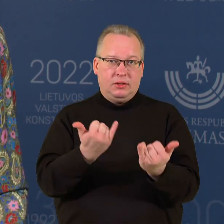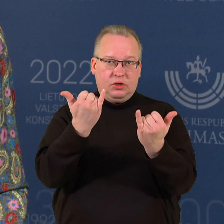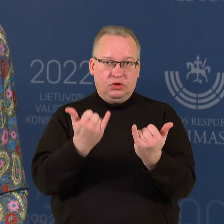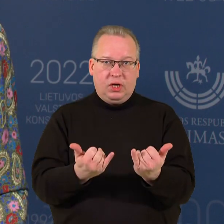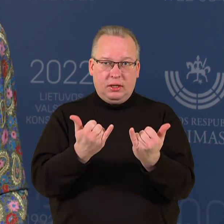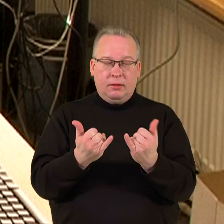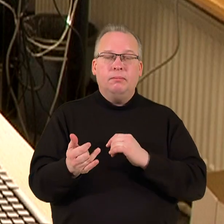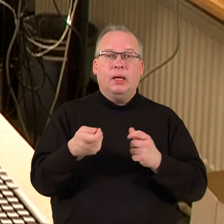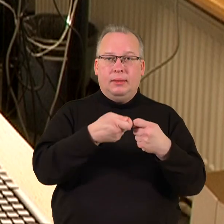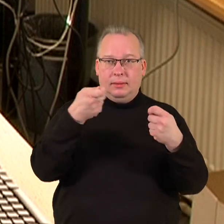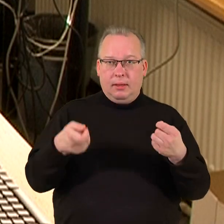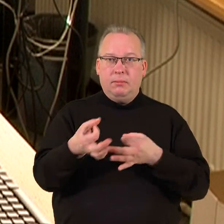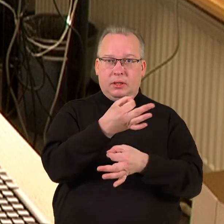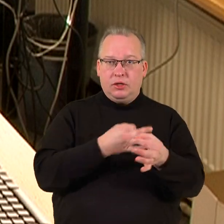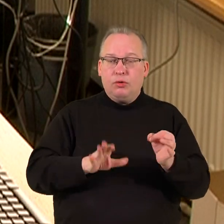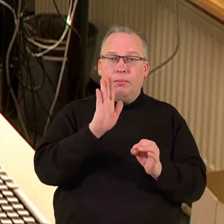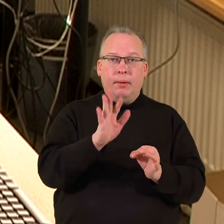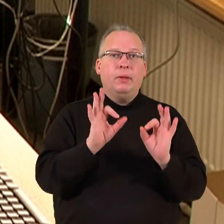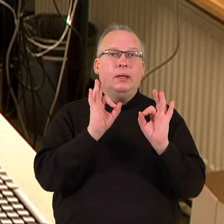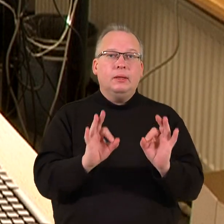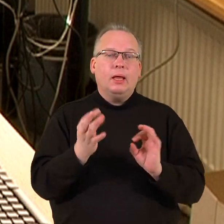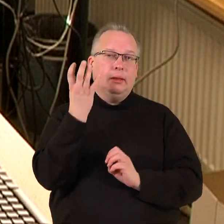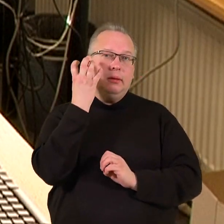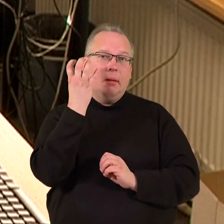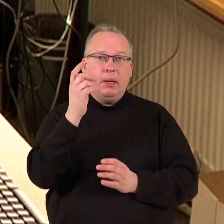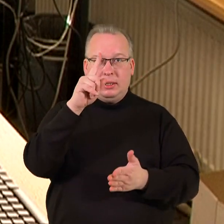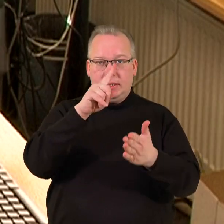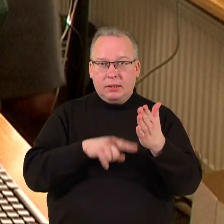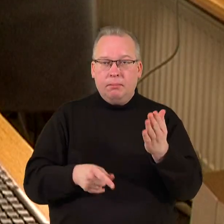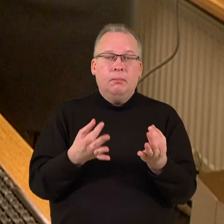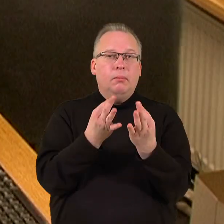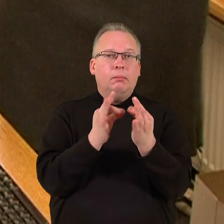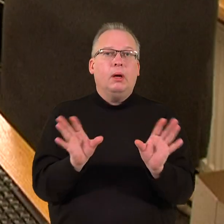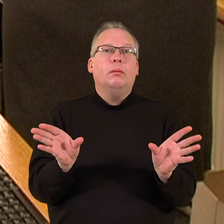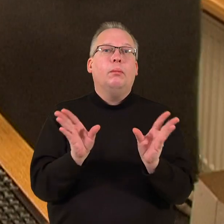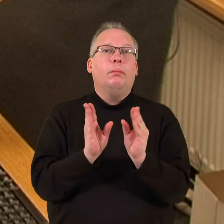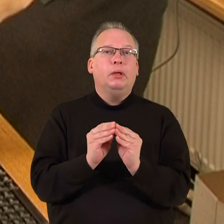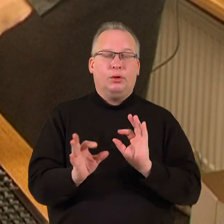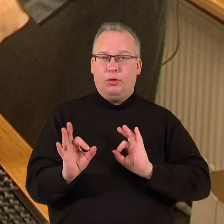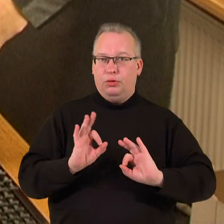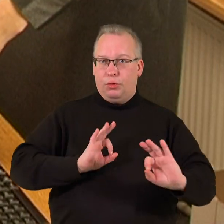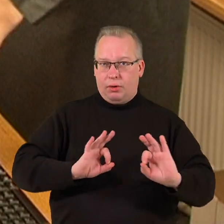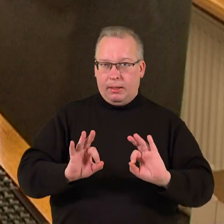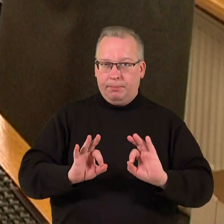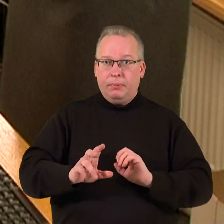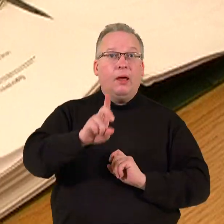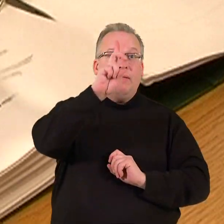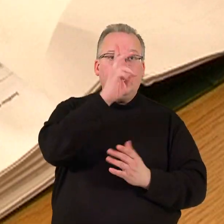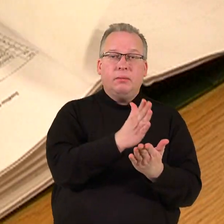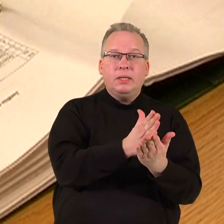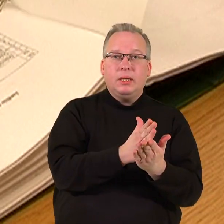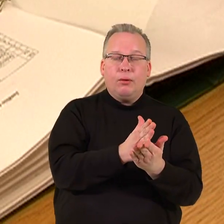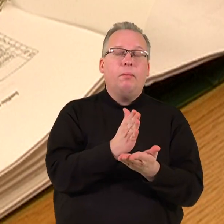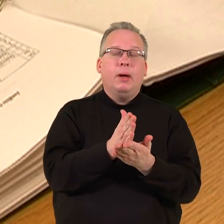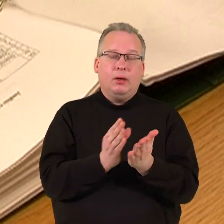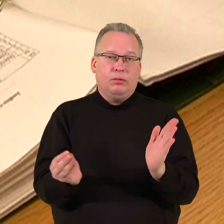atversime diskusiją. Seimo Teisės departamentas įsitikinęs, kad pasiūlyta bendro pobūdžio norma, kad maksimalus valstybės tarnautojo